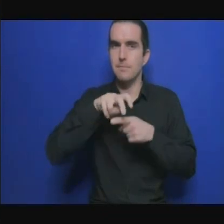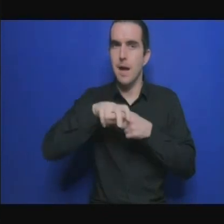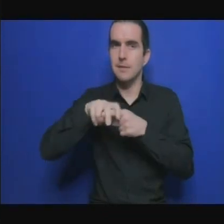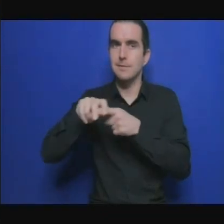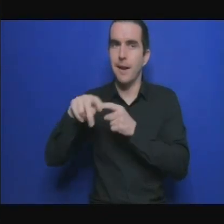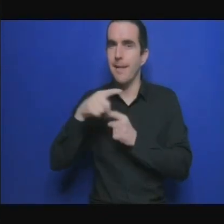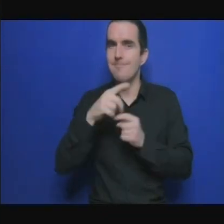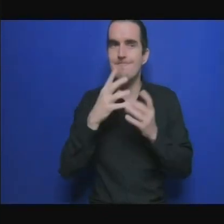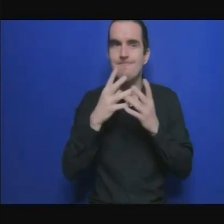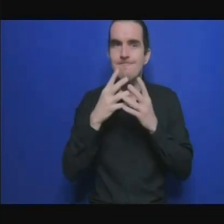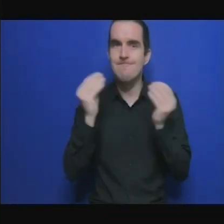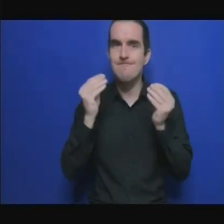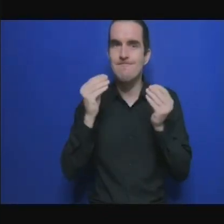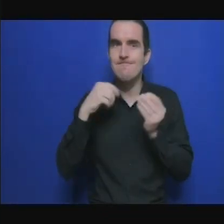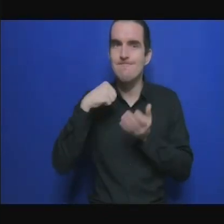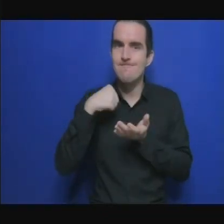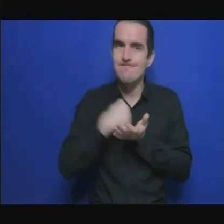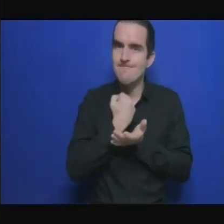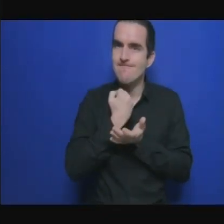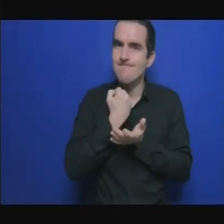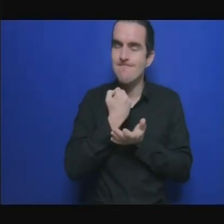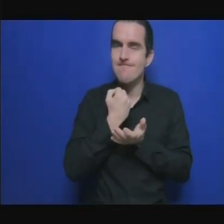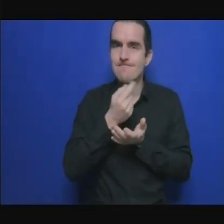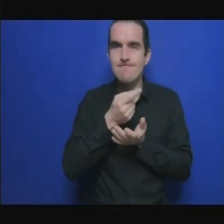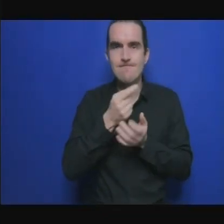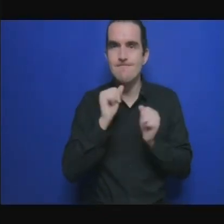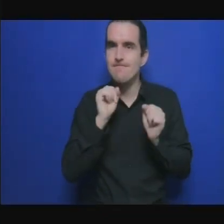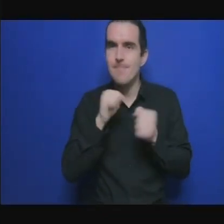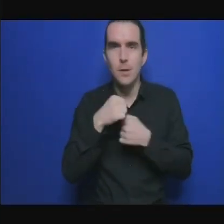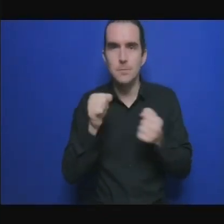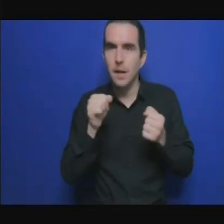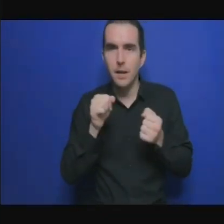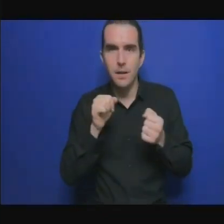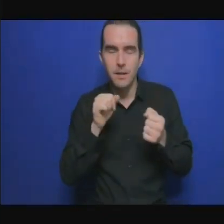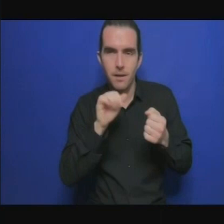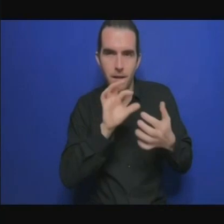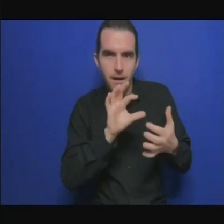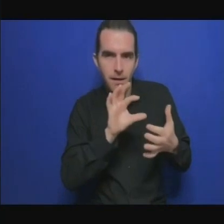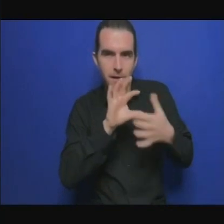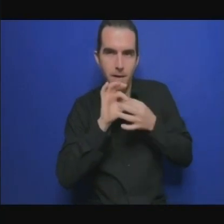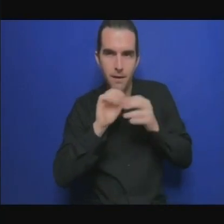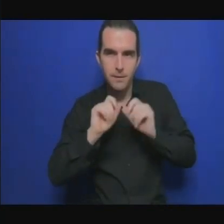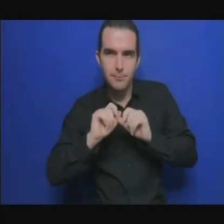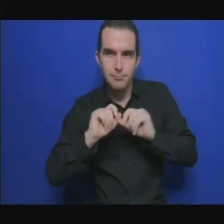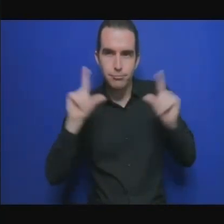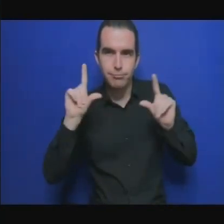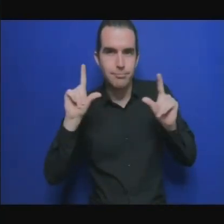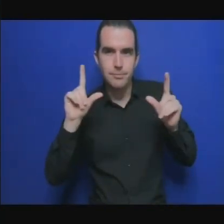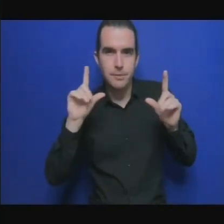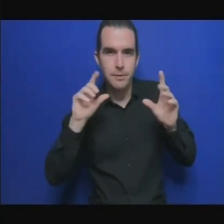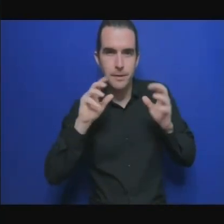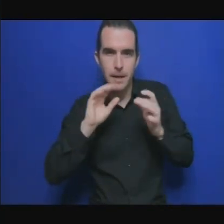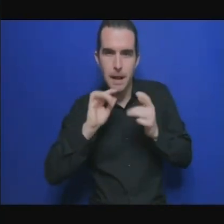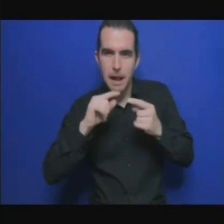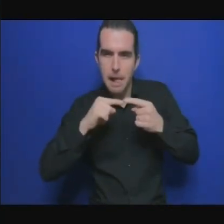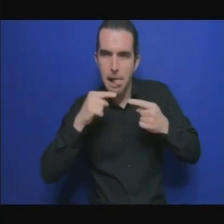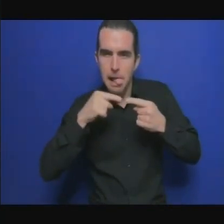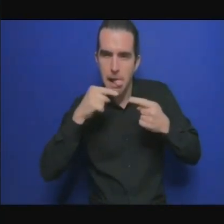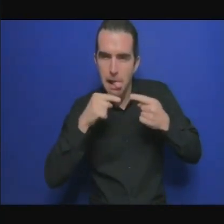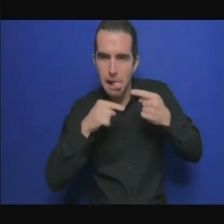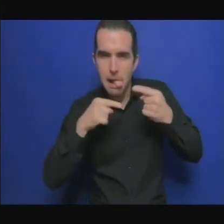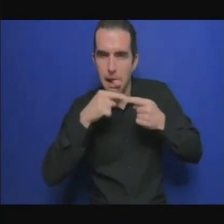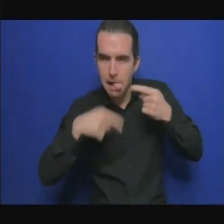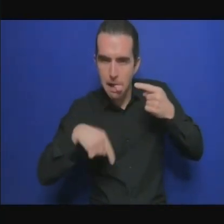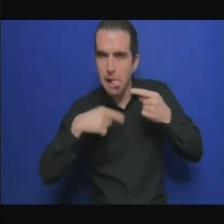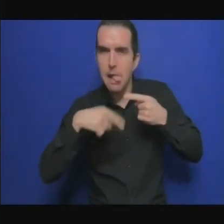mais il m'a envoyé certaines observations qu'il voulait formuler et donc je vais les résumer Cody est-ce que vous souhaitez